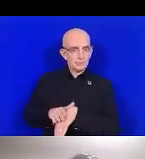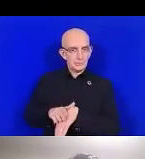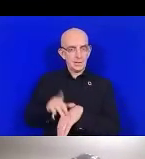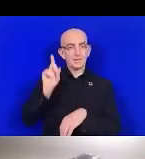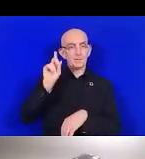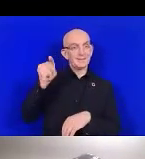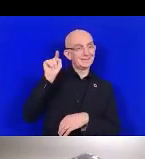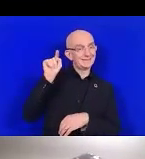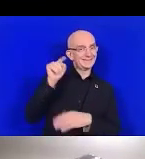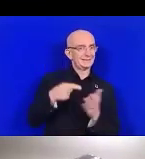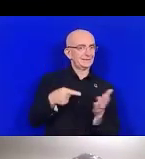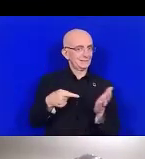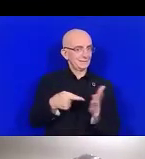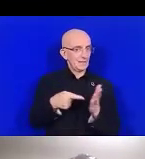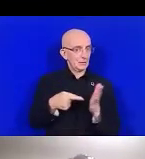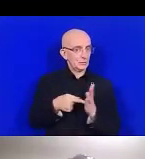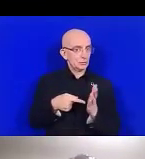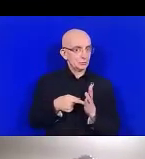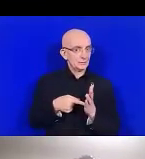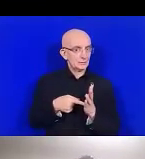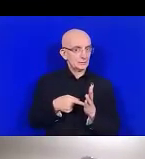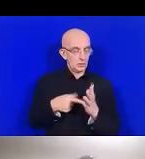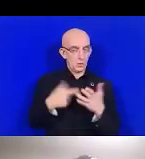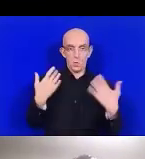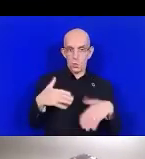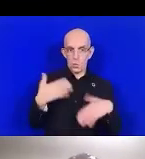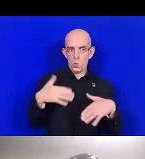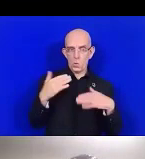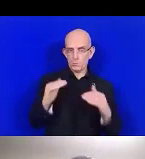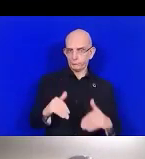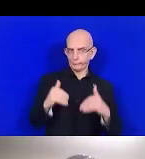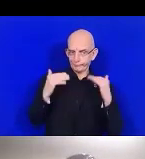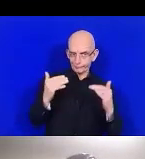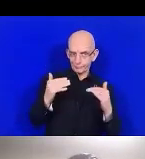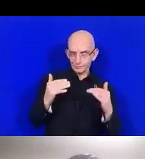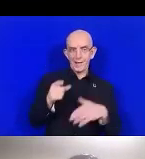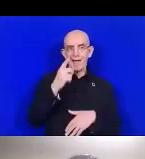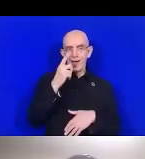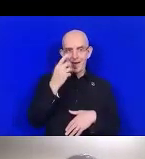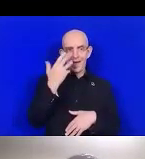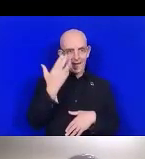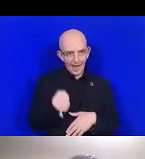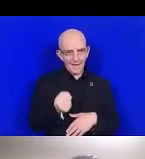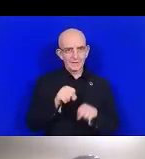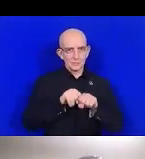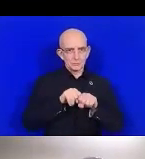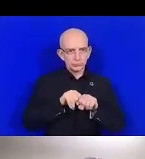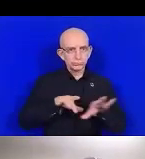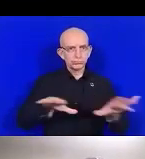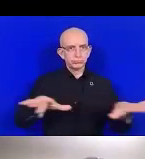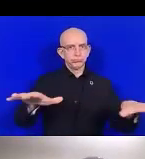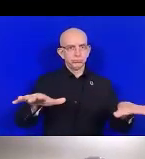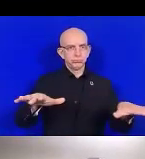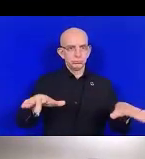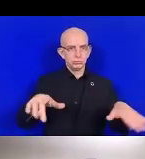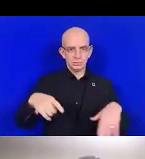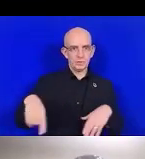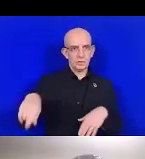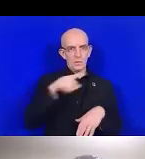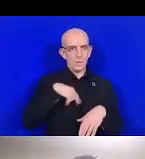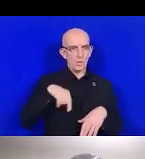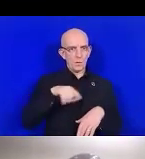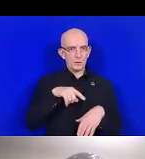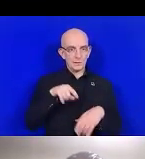assurer que ce système soit nécessaire et qu'il nous permette de fournir des informations